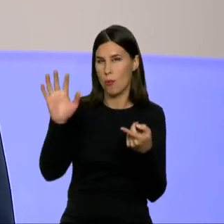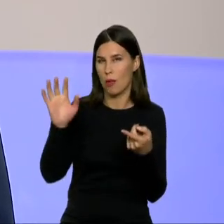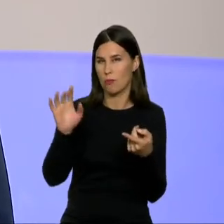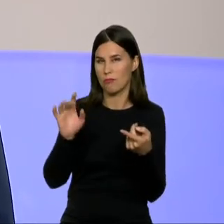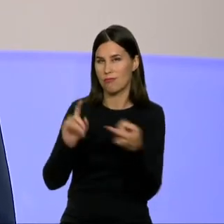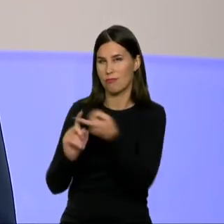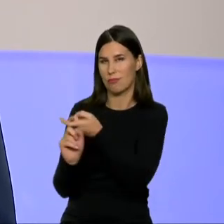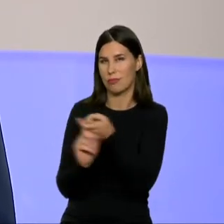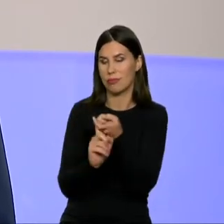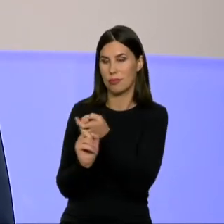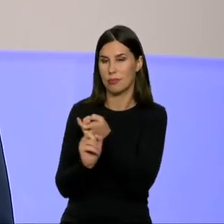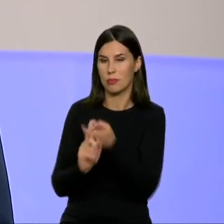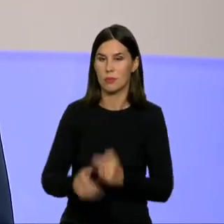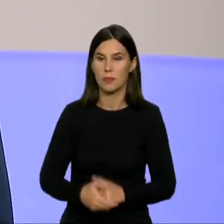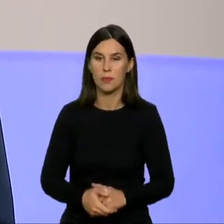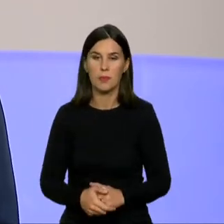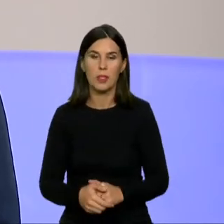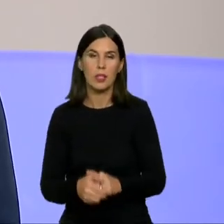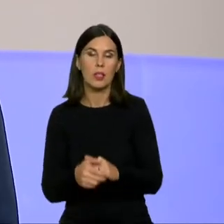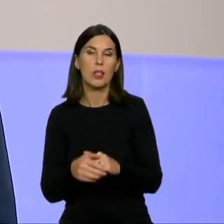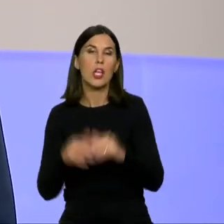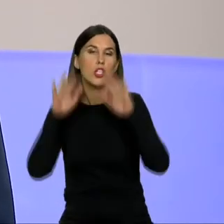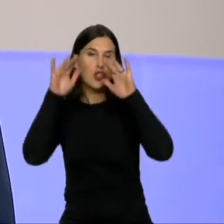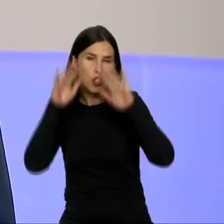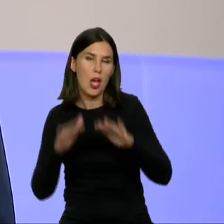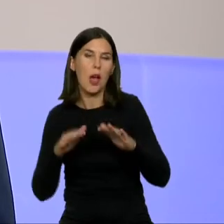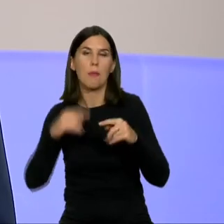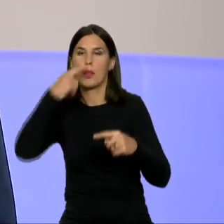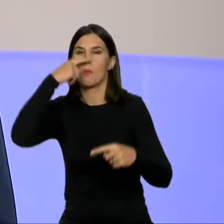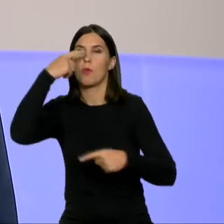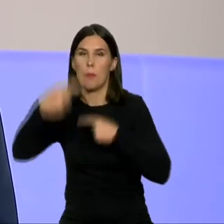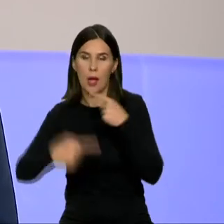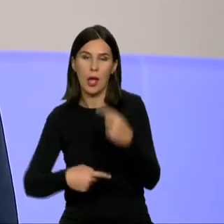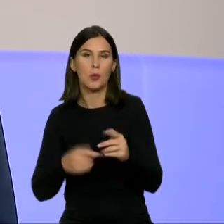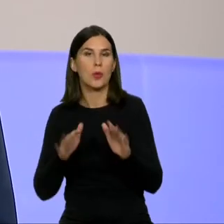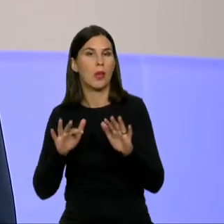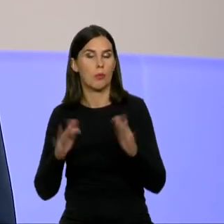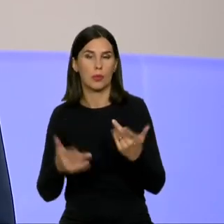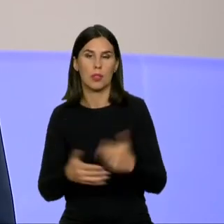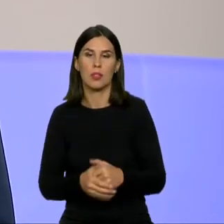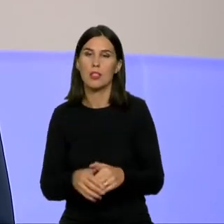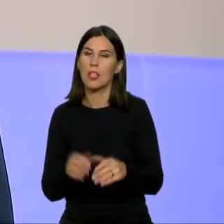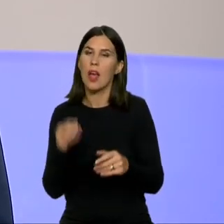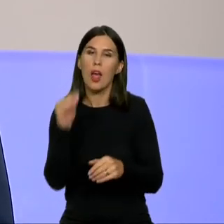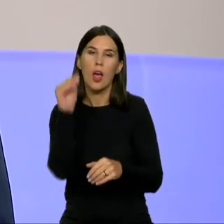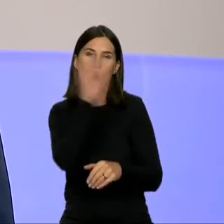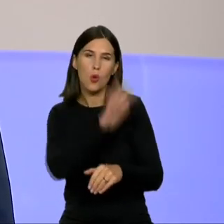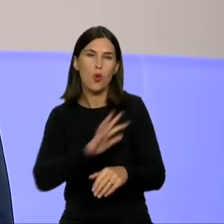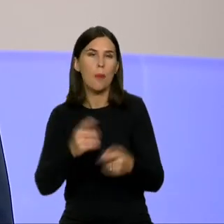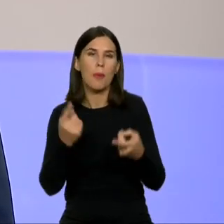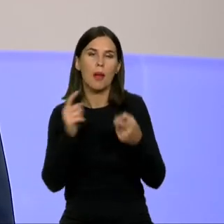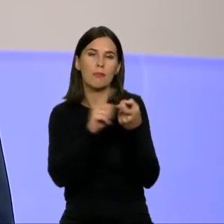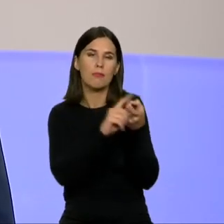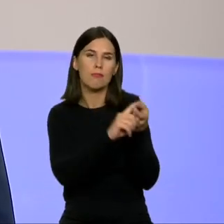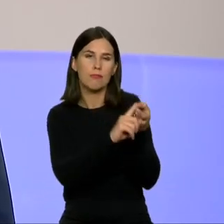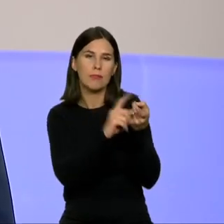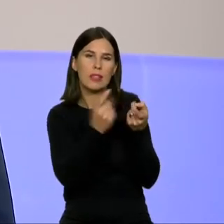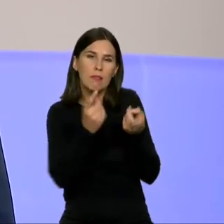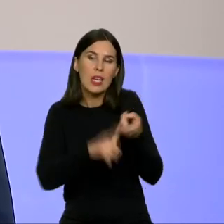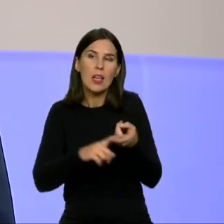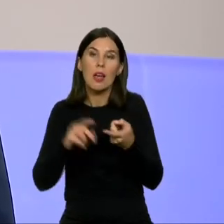šaltą periodą ir taip pat kitus metus. Lietuva labai priklauso nuo tokių rinkų kaip Vokietije, nuo